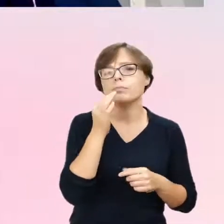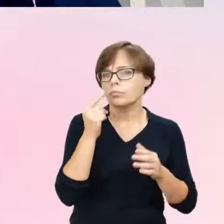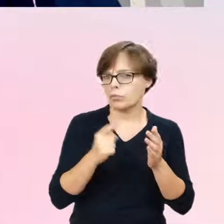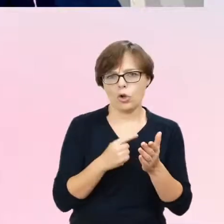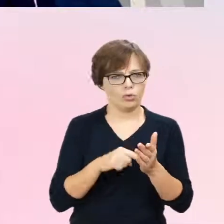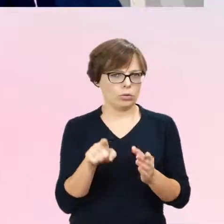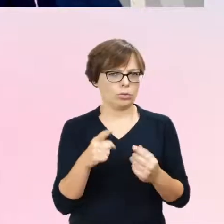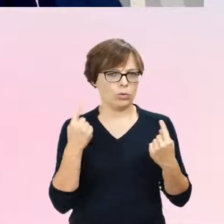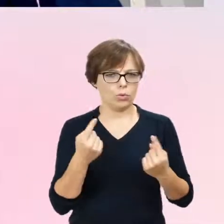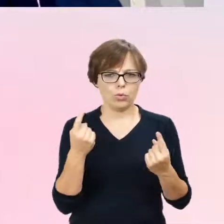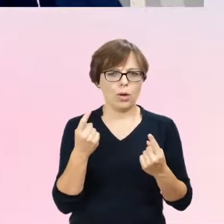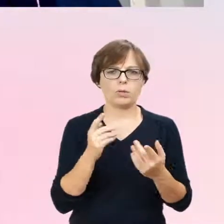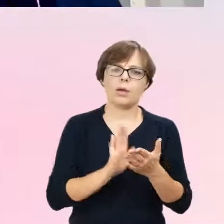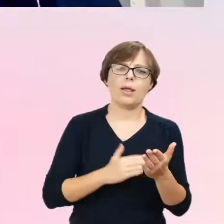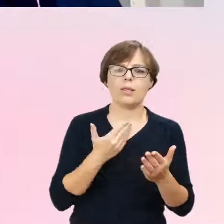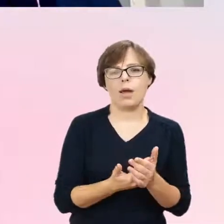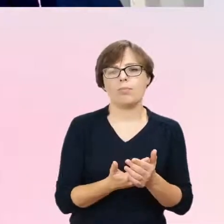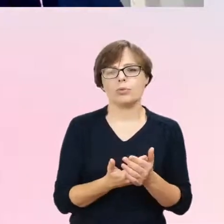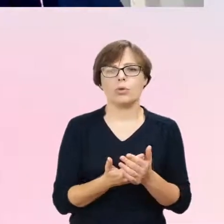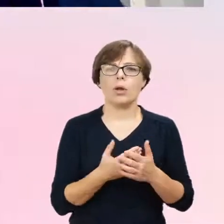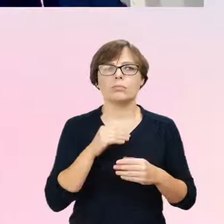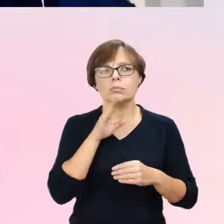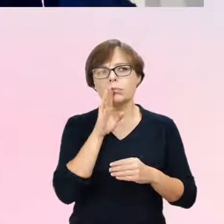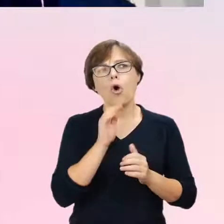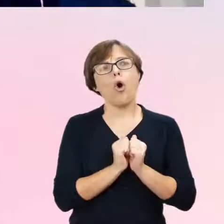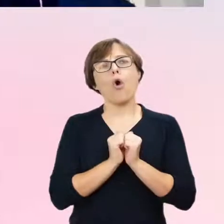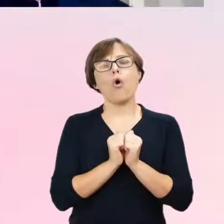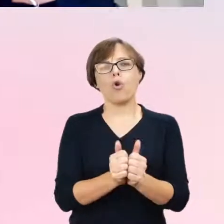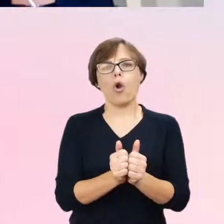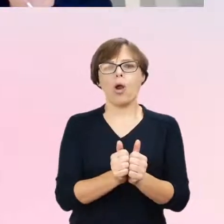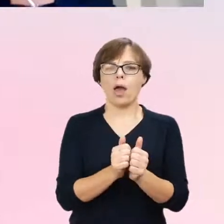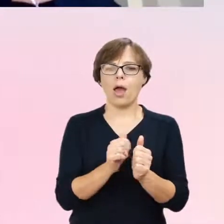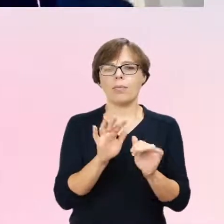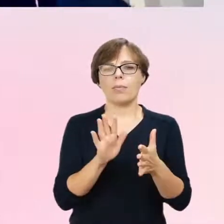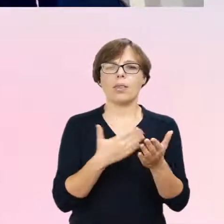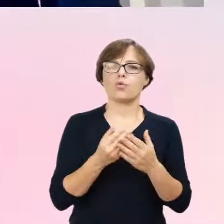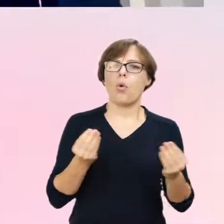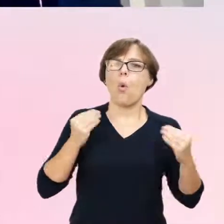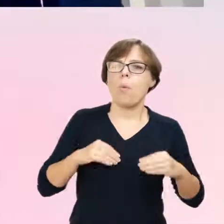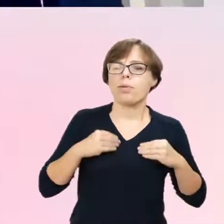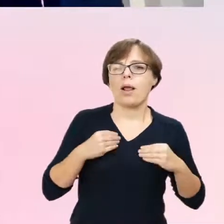sytuacje, że to jest odgrywanie ról związanych z używaniem garderoby, na przykład